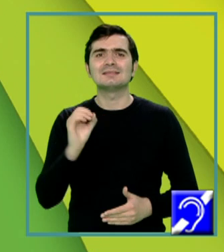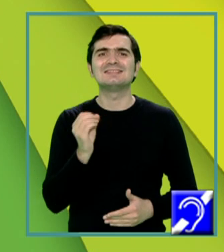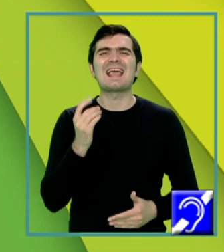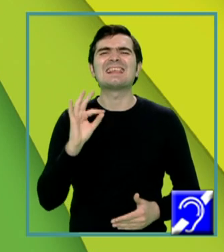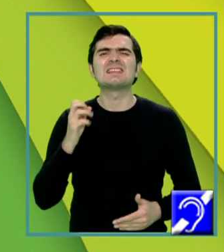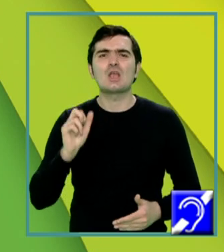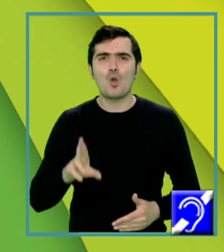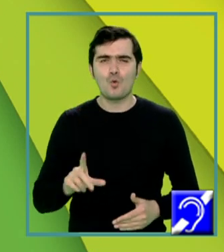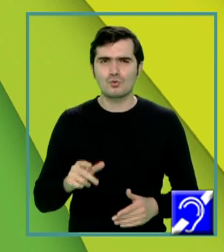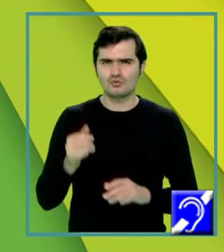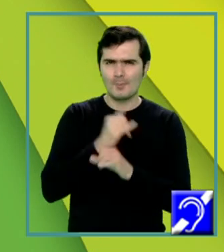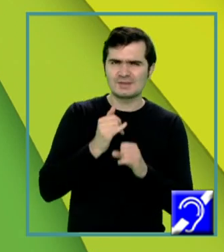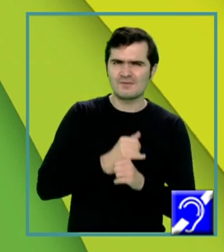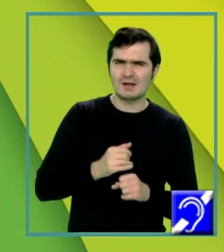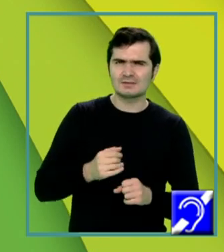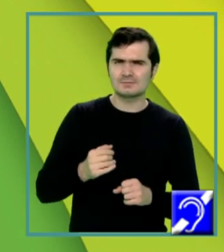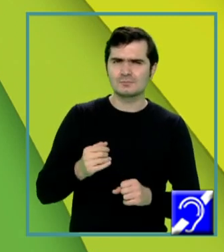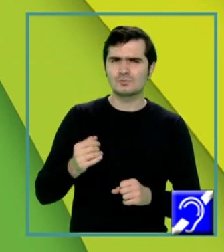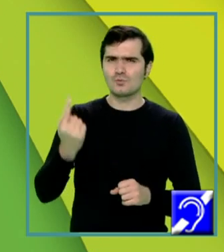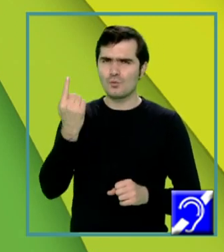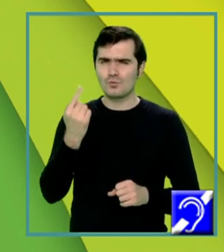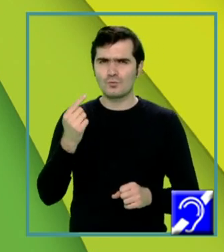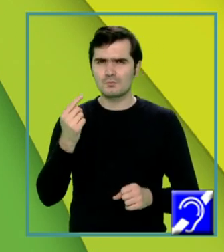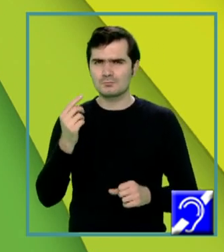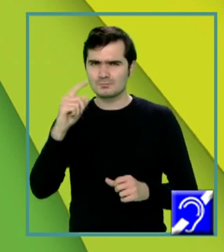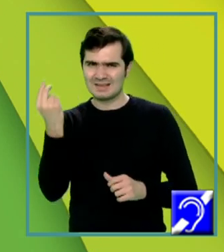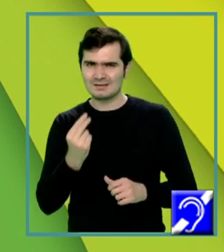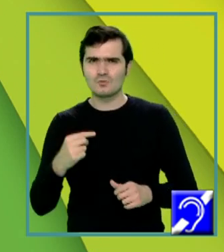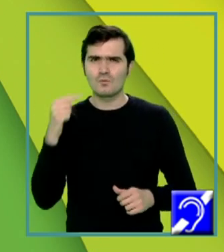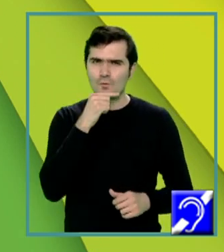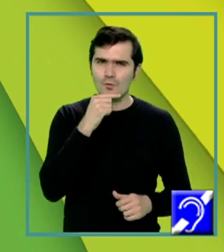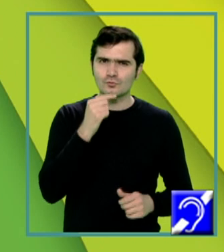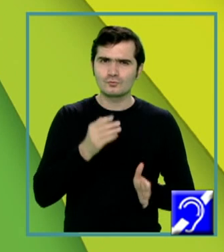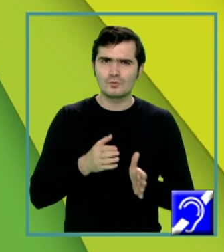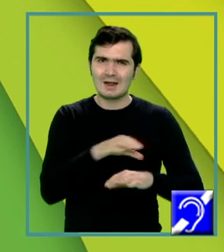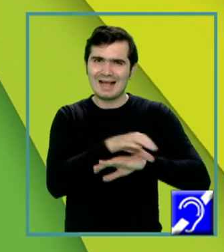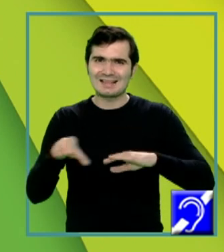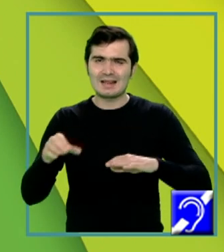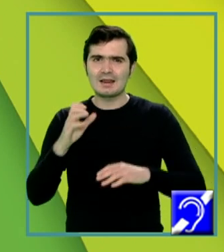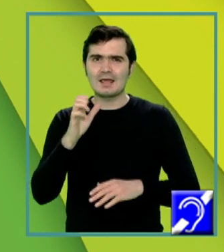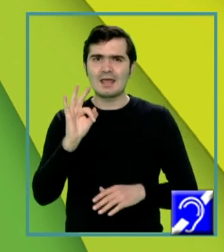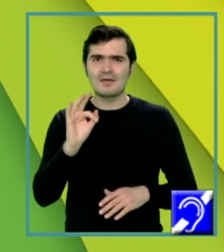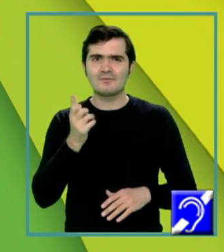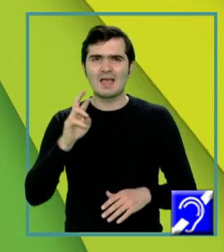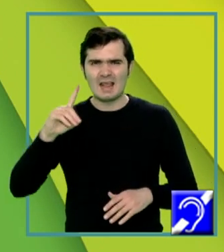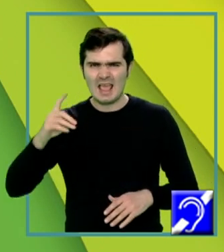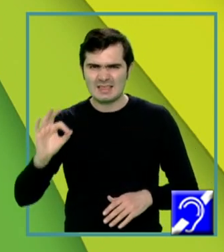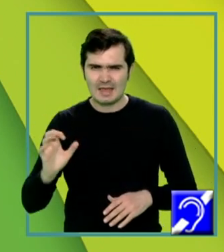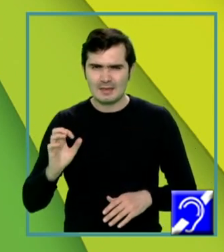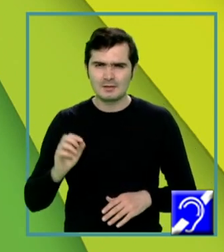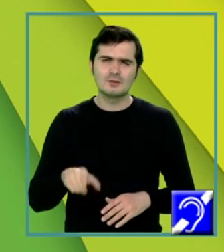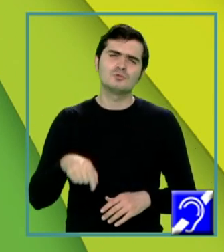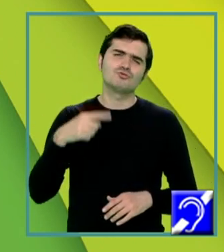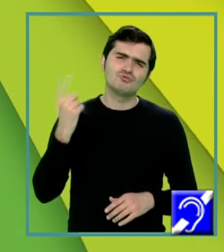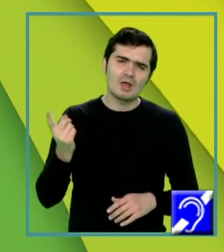asemenea pe figura 1, sunt marcate cu roșu, canalele eferente, canalele epididimare, apoi